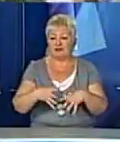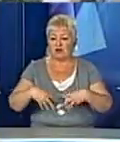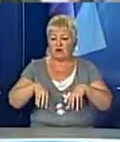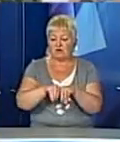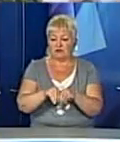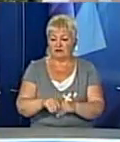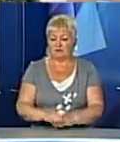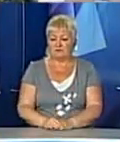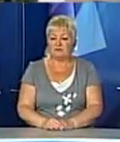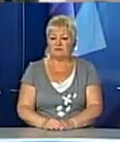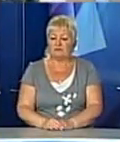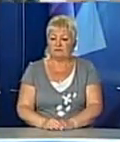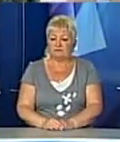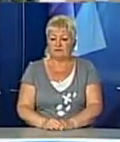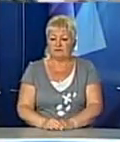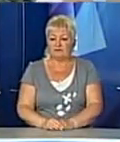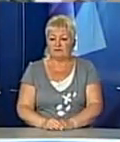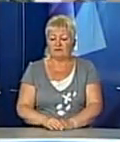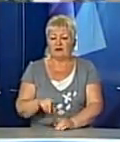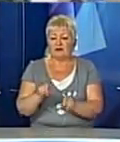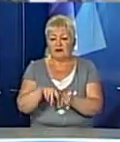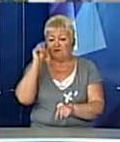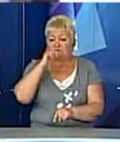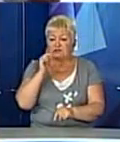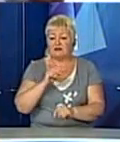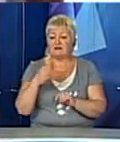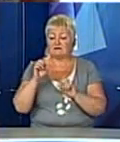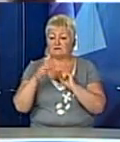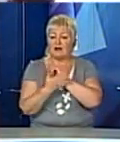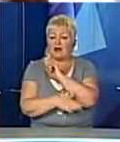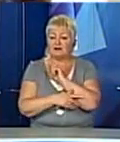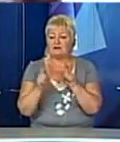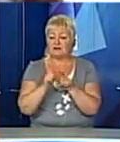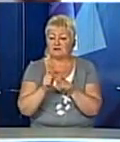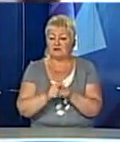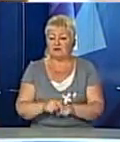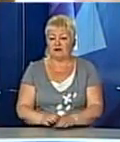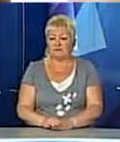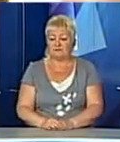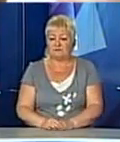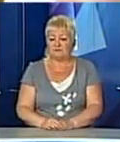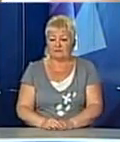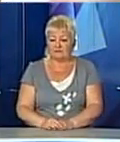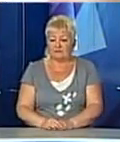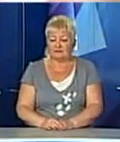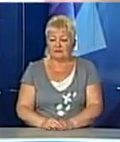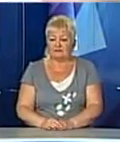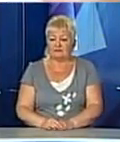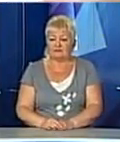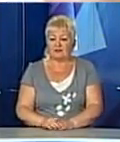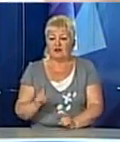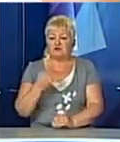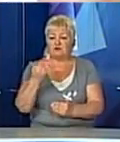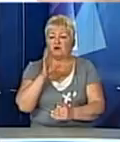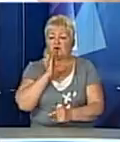чином ви вплетете ці галичські слова в речення? Хто отримає перемогу? «Файний кавалер» має мати якісний дзигарок, щоб його дівчина